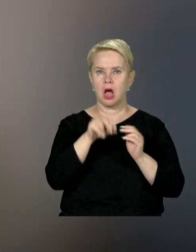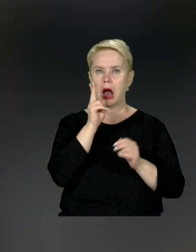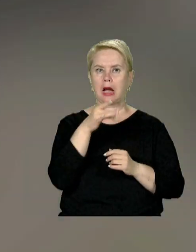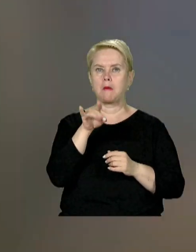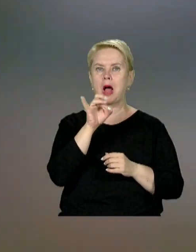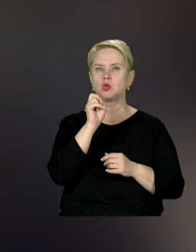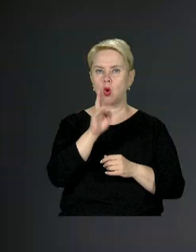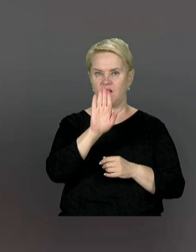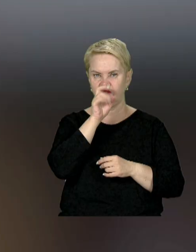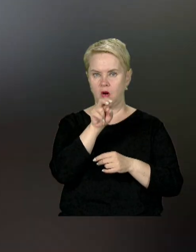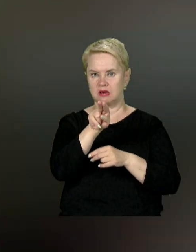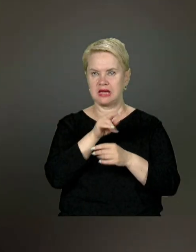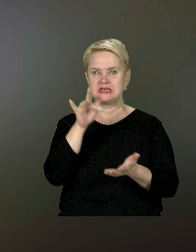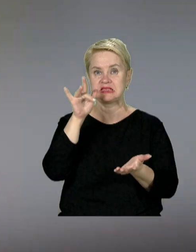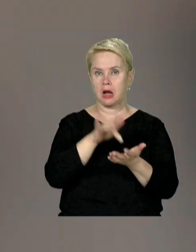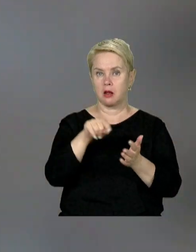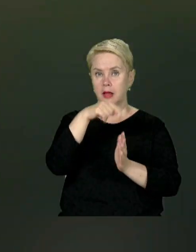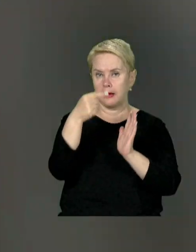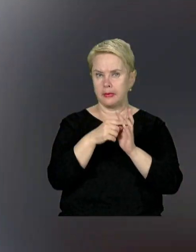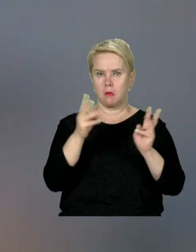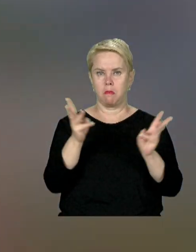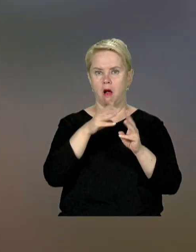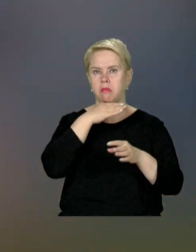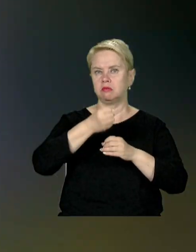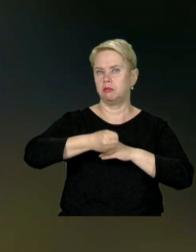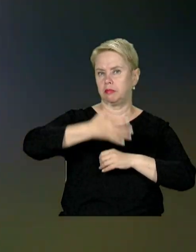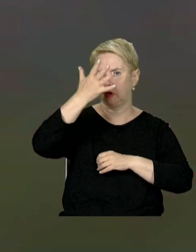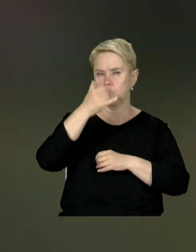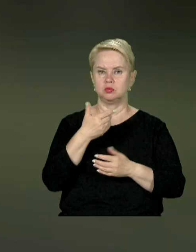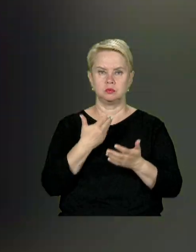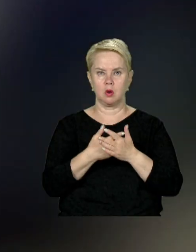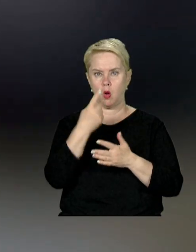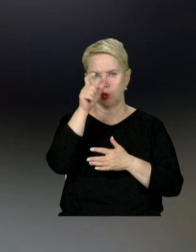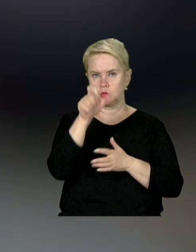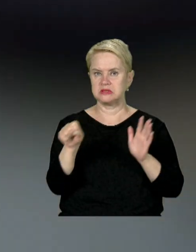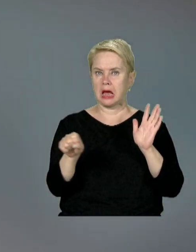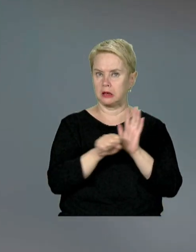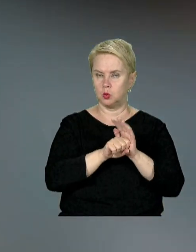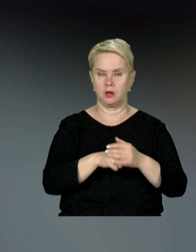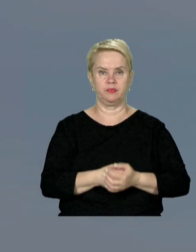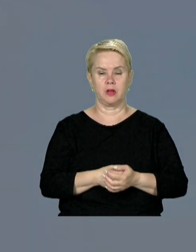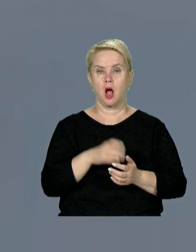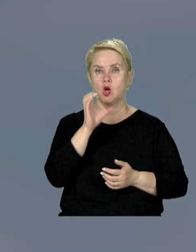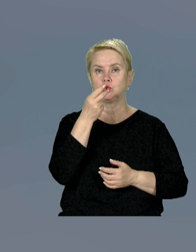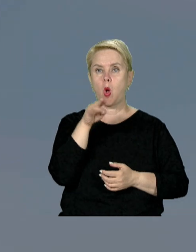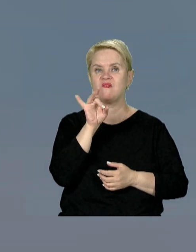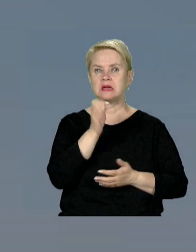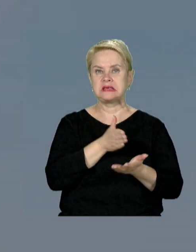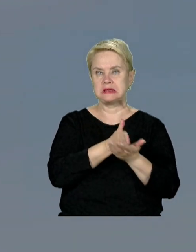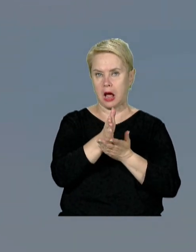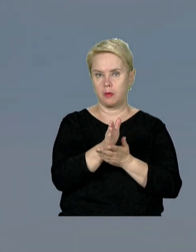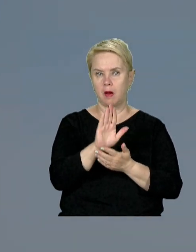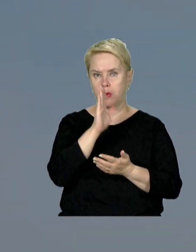Краматорськ. Ворог вдарив посередмістю. Палають багатоповерхівки, щонайменше одна людина загинула. На Слов'янському напрямку